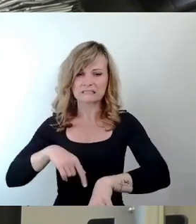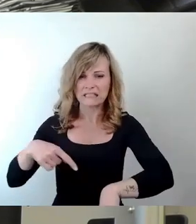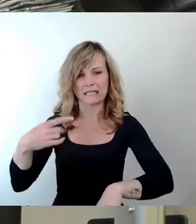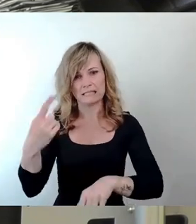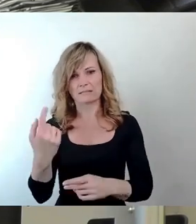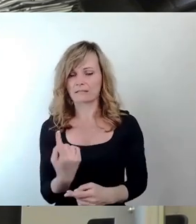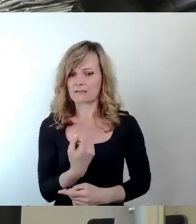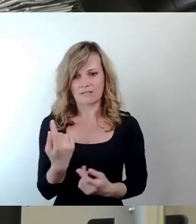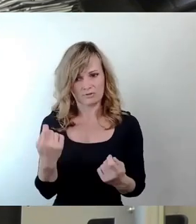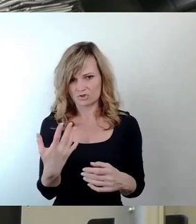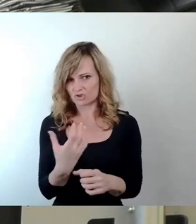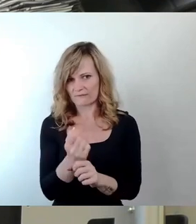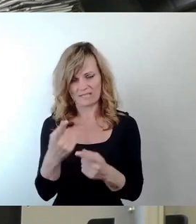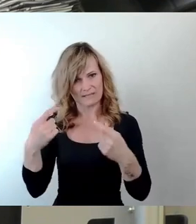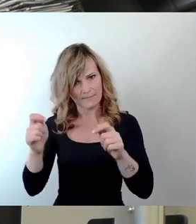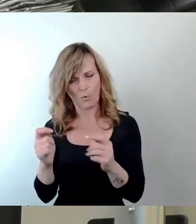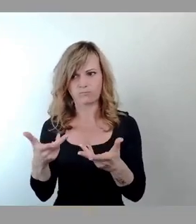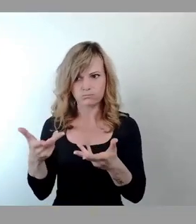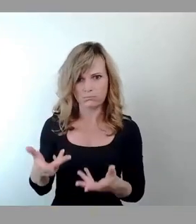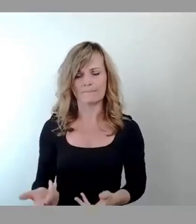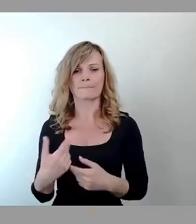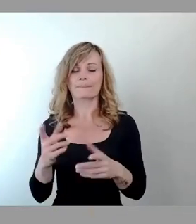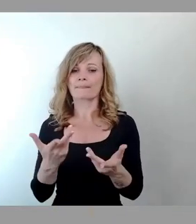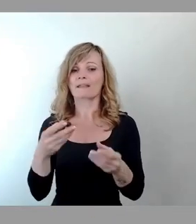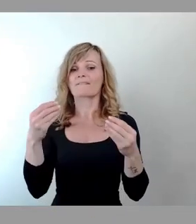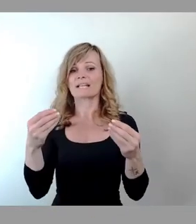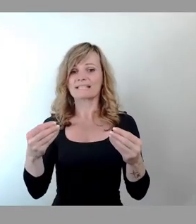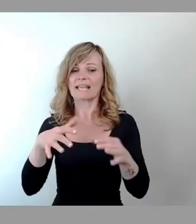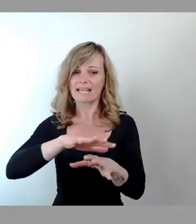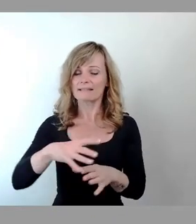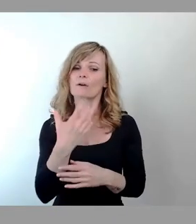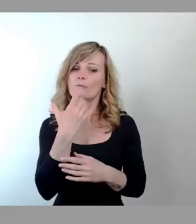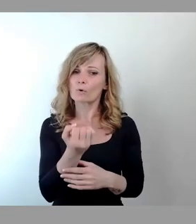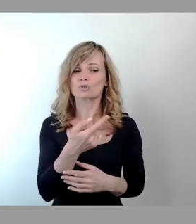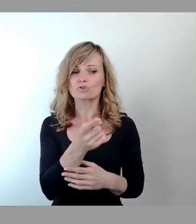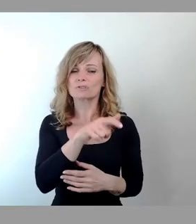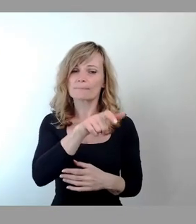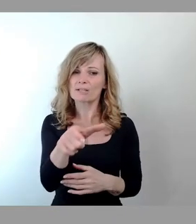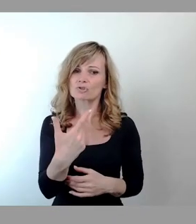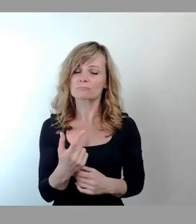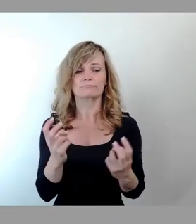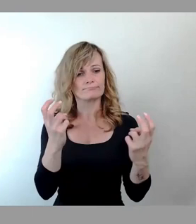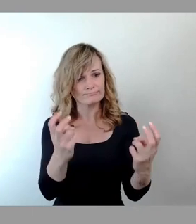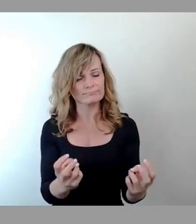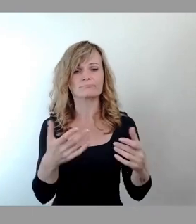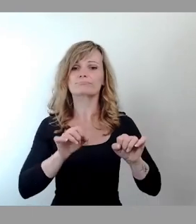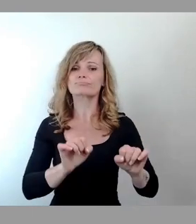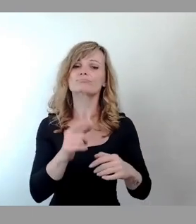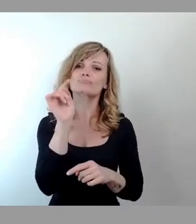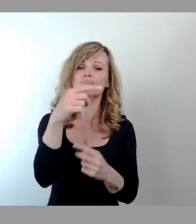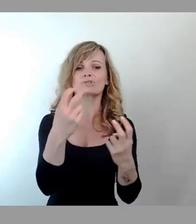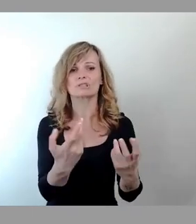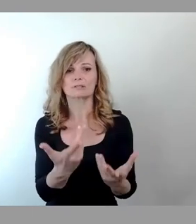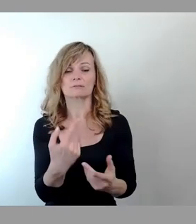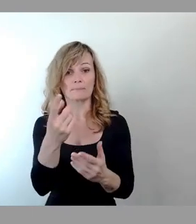Bauen kommen. Stadtraumqualität, die Menschen wünschen sich. Aufenthaltsqualität, hier ein kleines Beispiel, übrigens auch mit Bürgerbeteiligung entstanden,